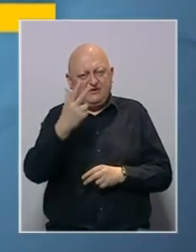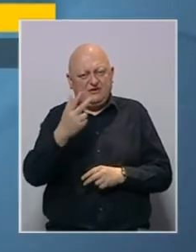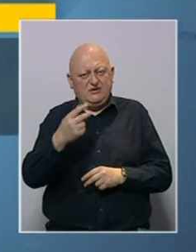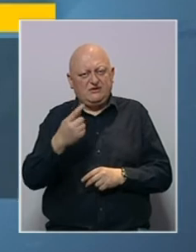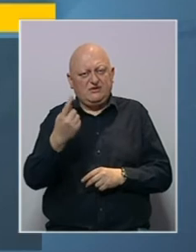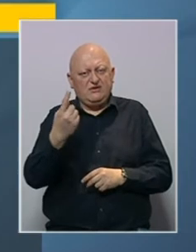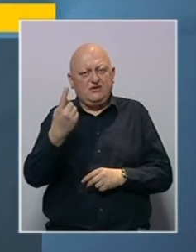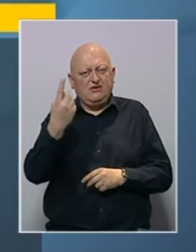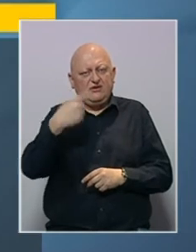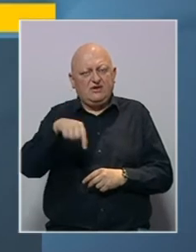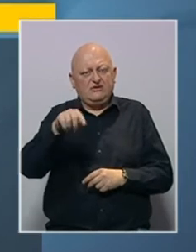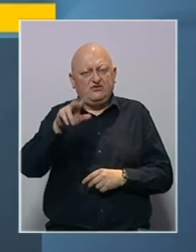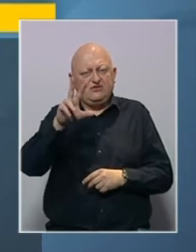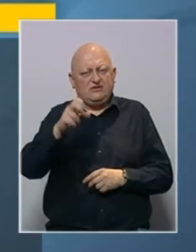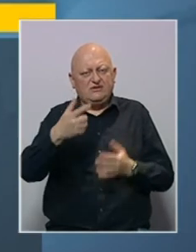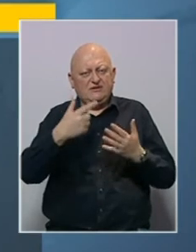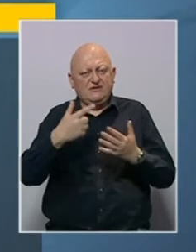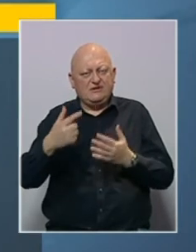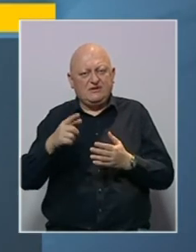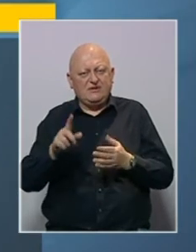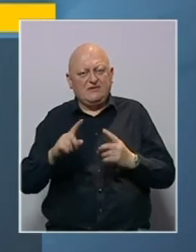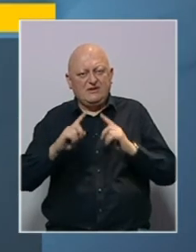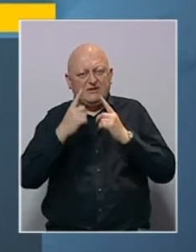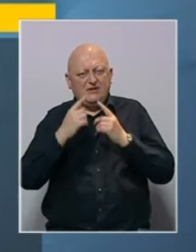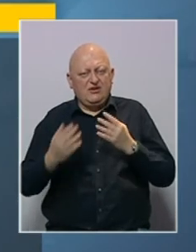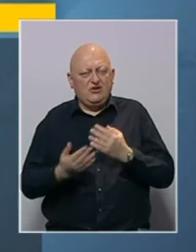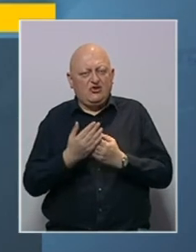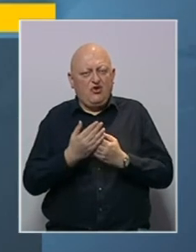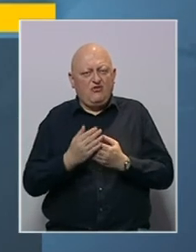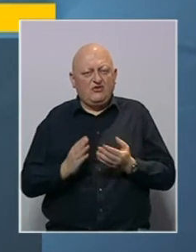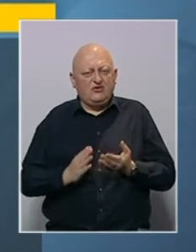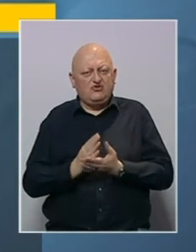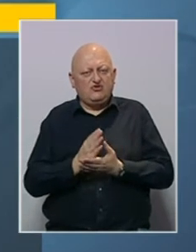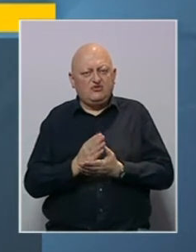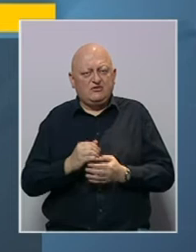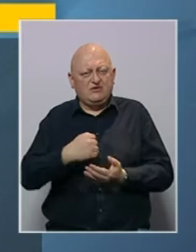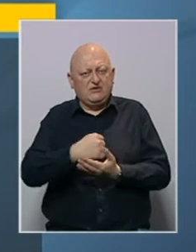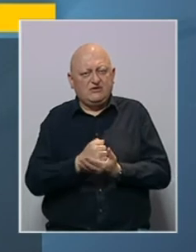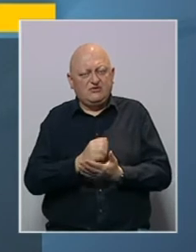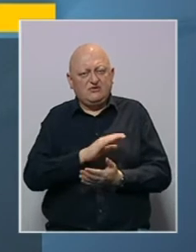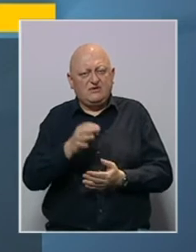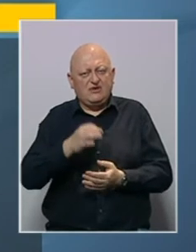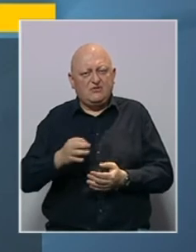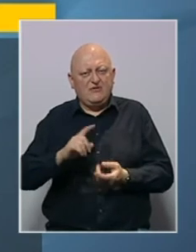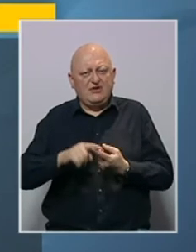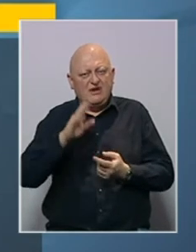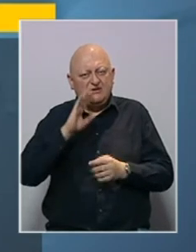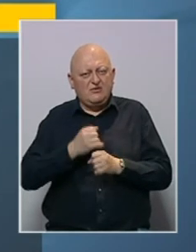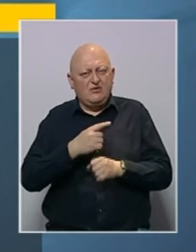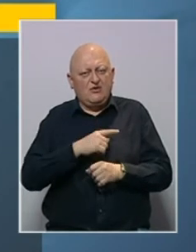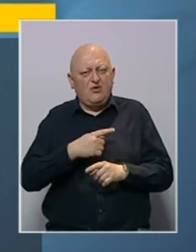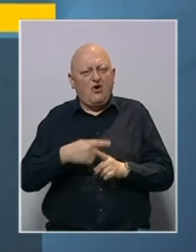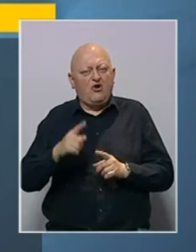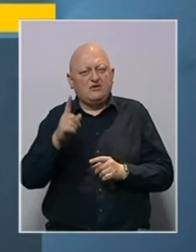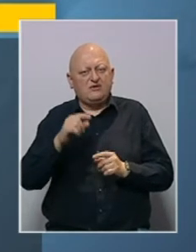313 od 1377 testiranih. Novi slučajevi registrirani su u svim kantonima u Federaciji